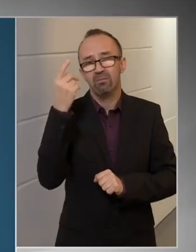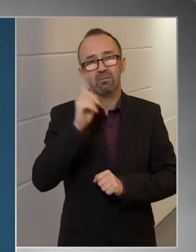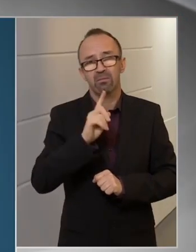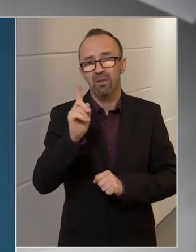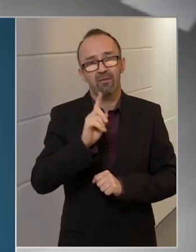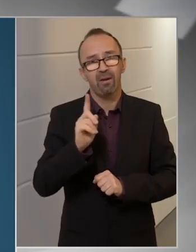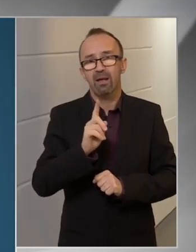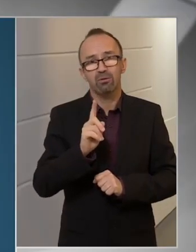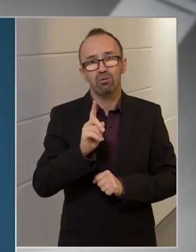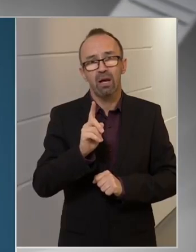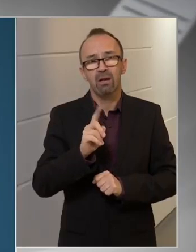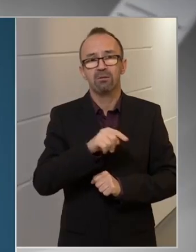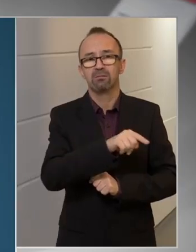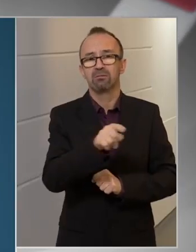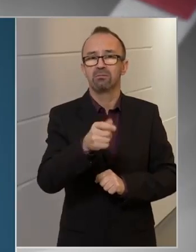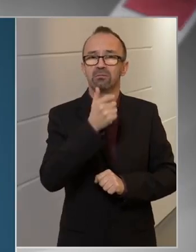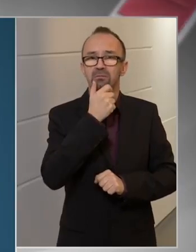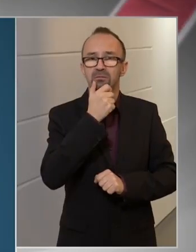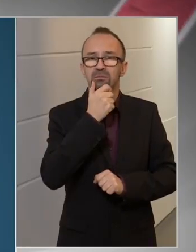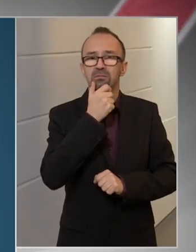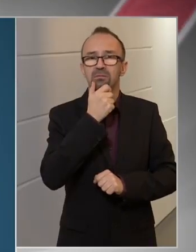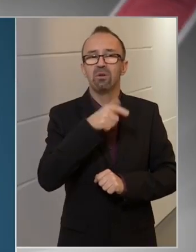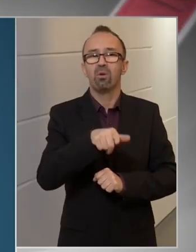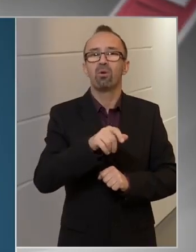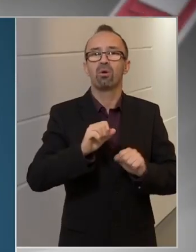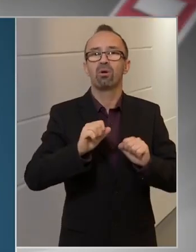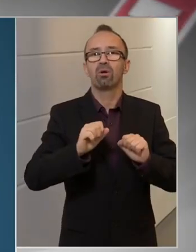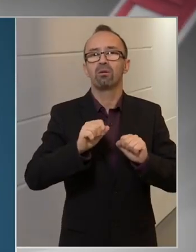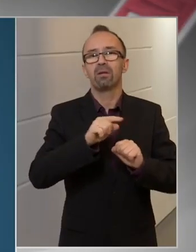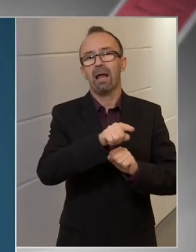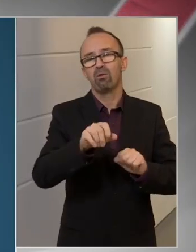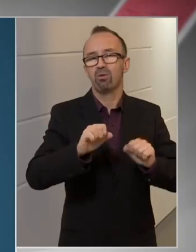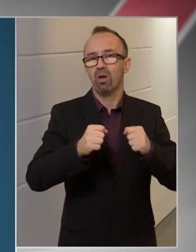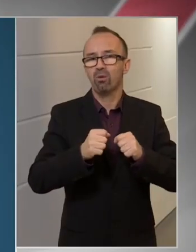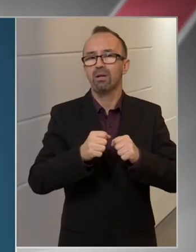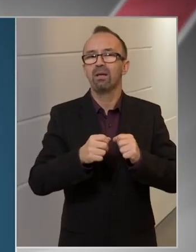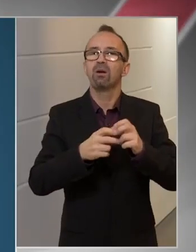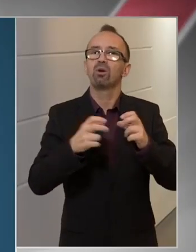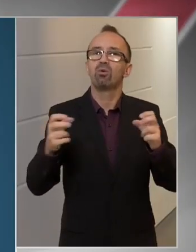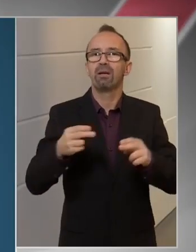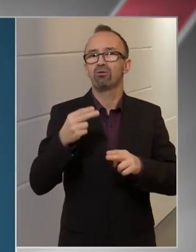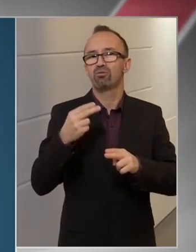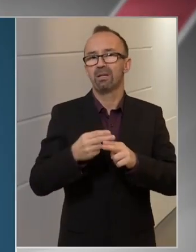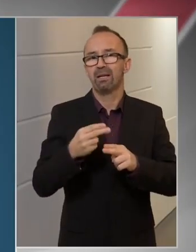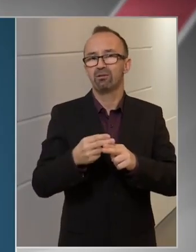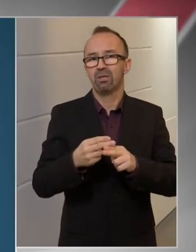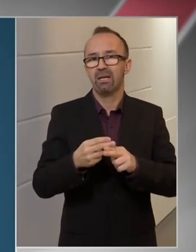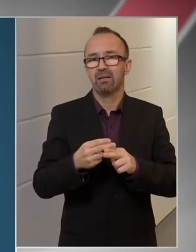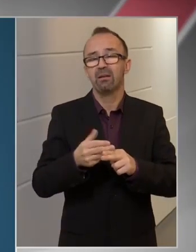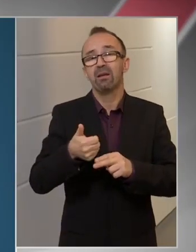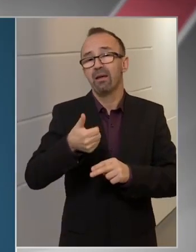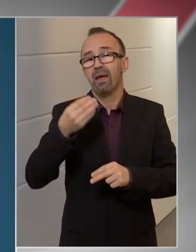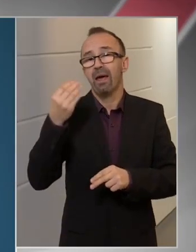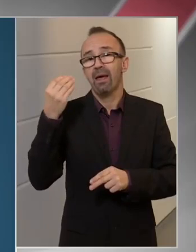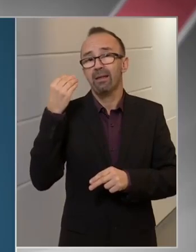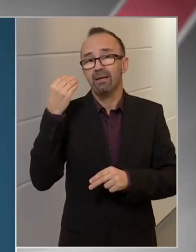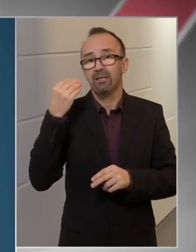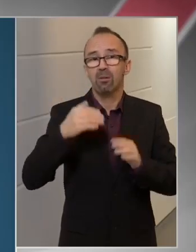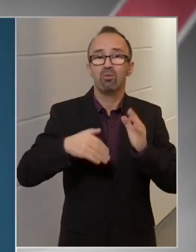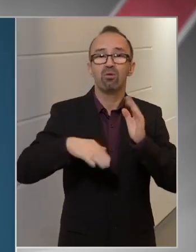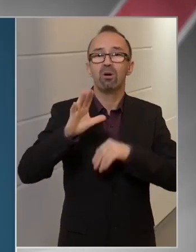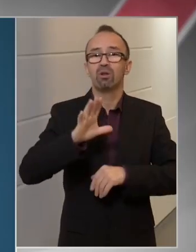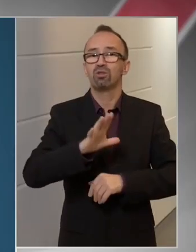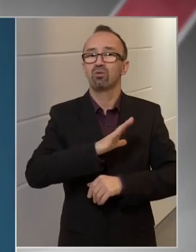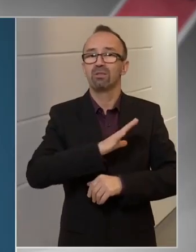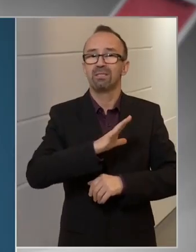el, hogy ők náluk gyakkori a krónikus megbetegedés, tehát egyértelműen a magas